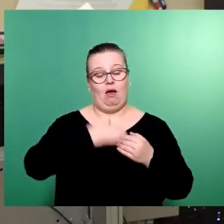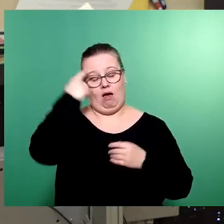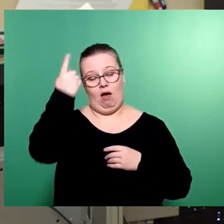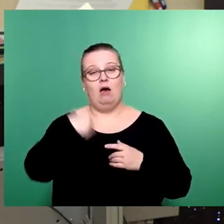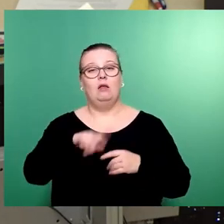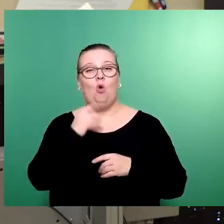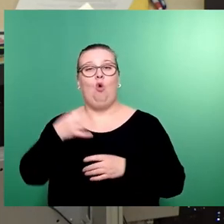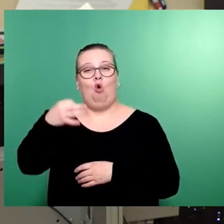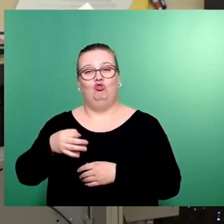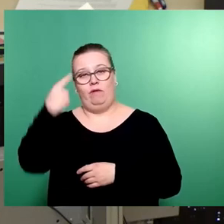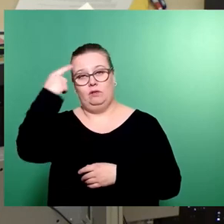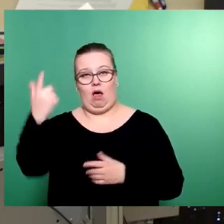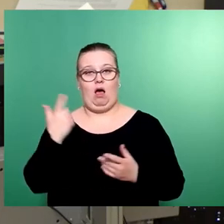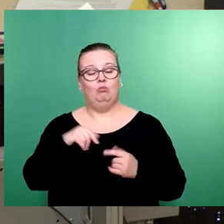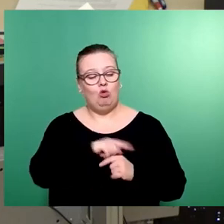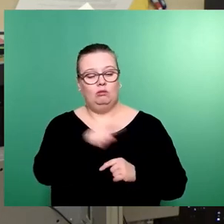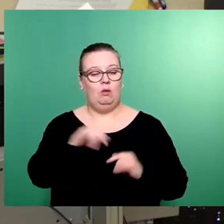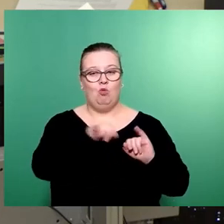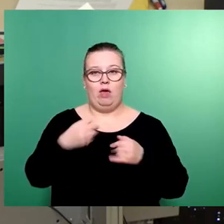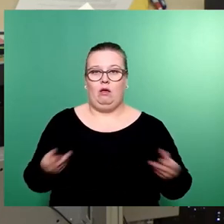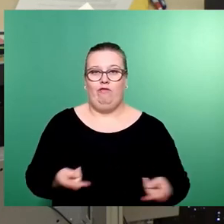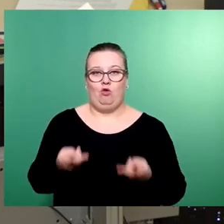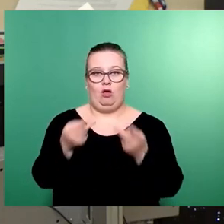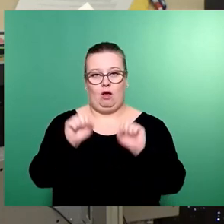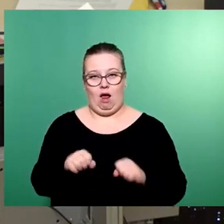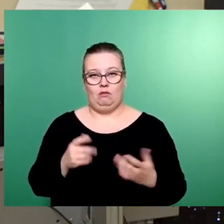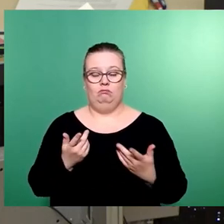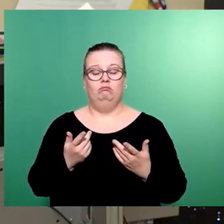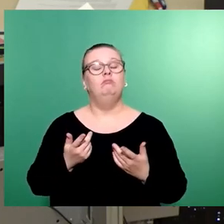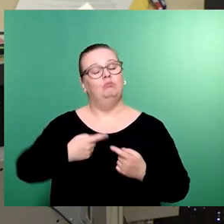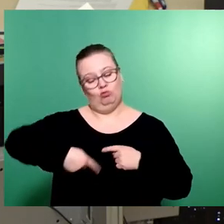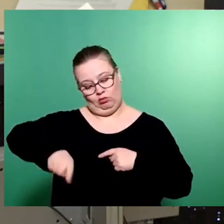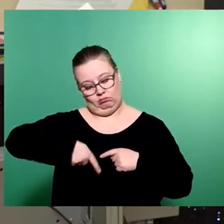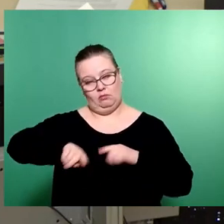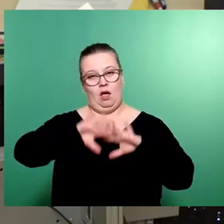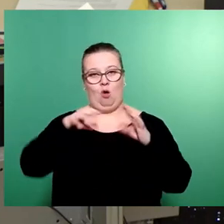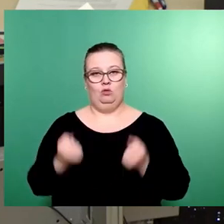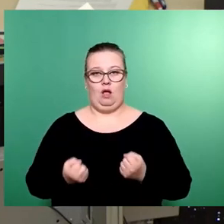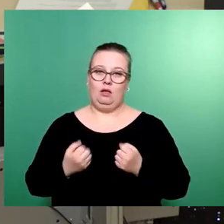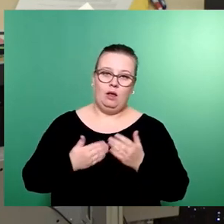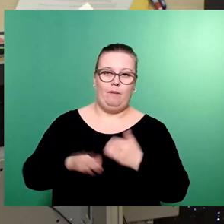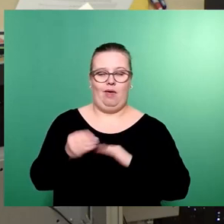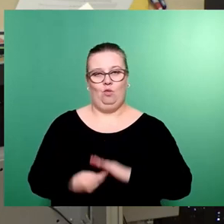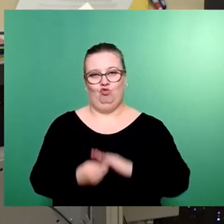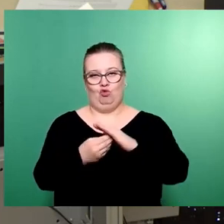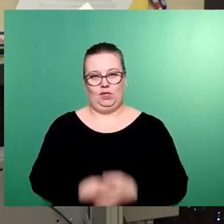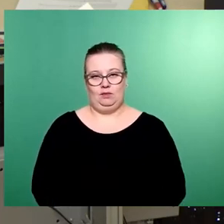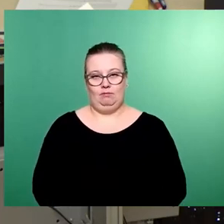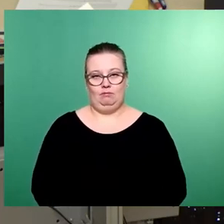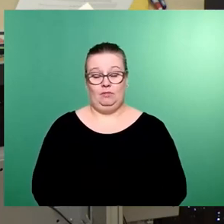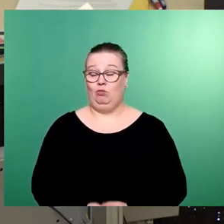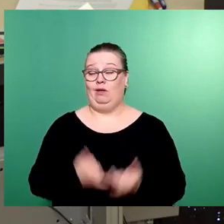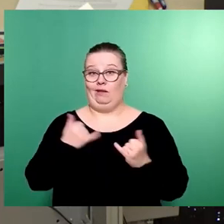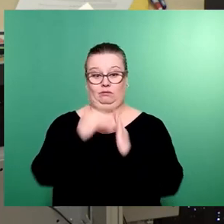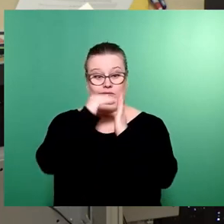kleine Projekte in den Stadtteilen voranbringen. Auch die werden in diesem Haushalt deutlich gestärkt. Die Liste könnte ich jetzt